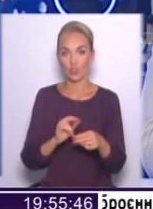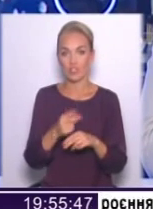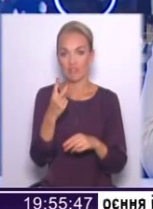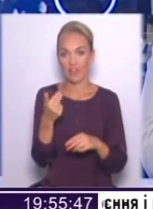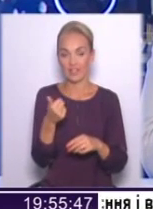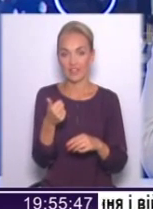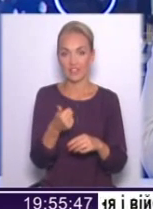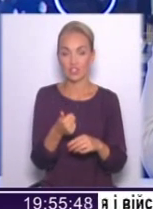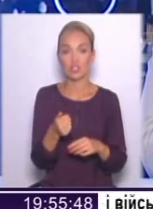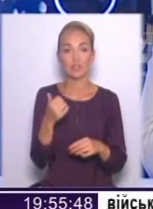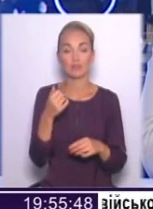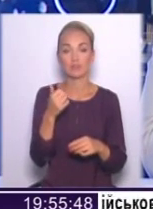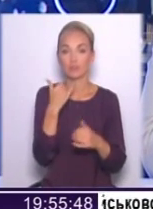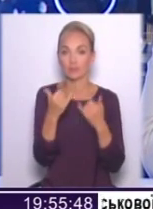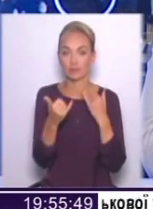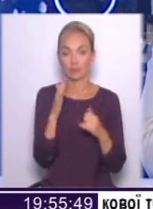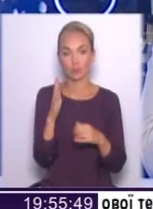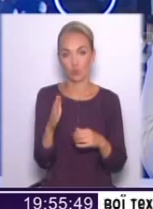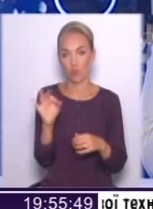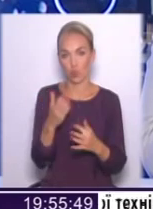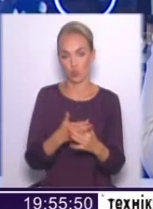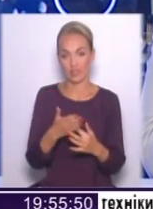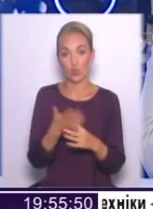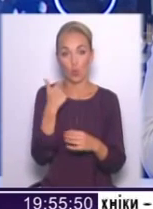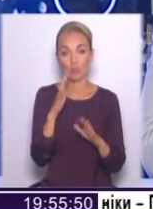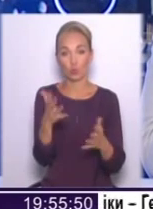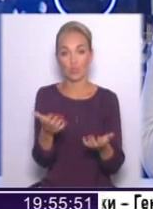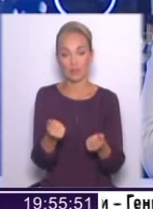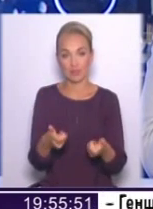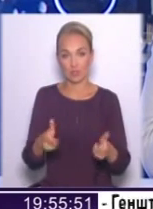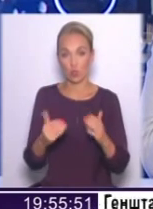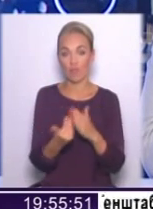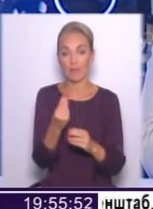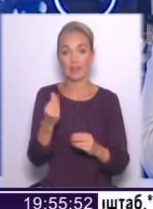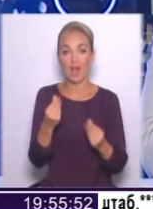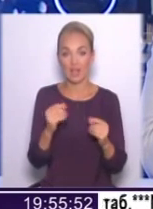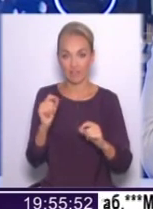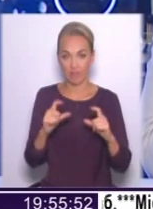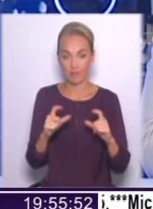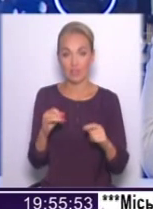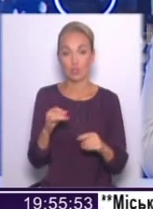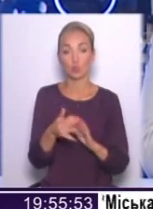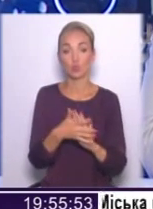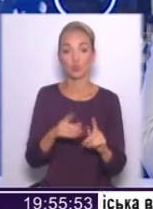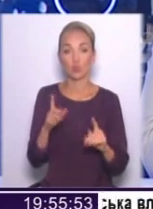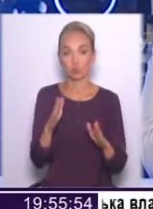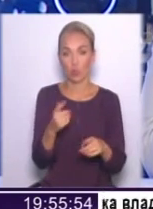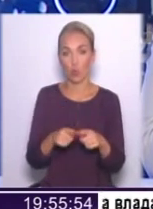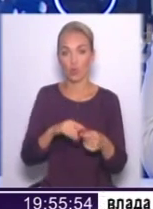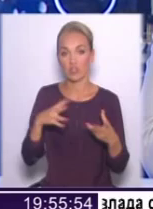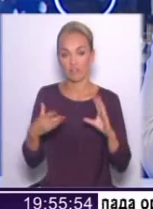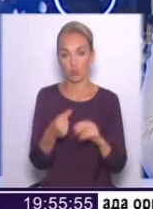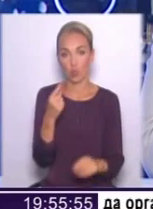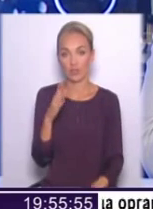Найчастіше дзвінки... Тобто всі, коли люди почнуть отримувати платіжки з новими тарифами і зрозуміють, що зараз іще буде у нас, очевидно, один вал